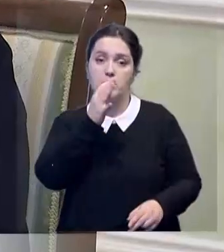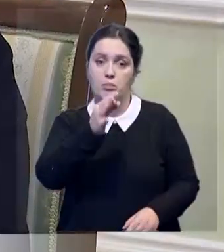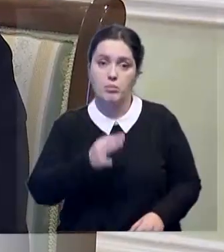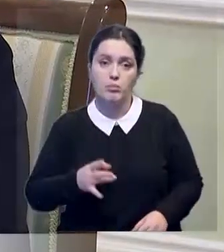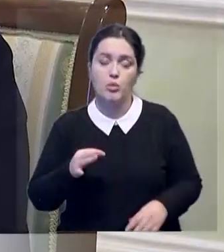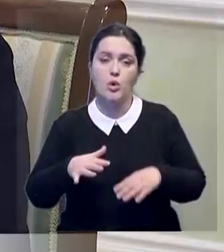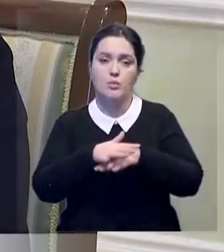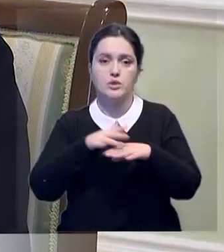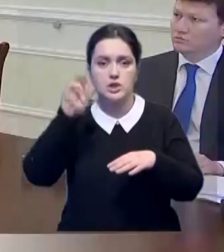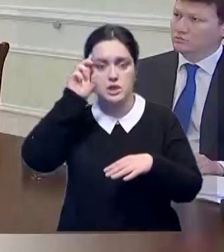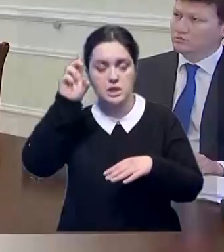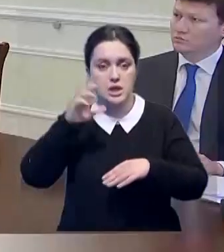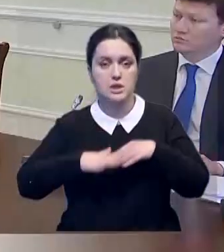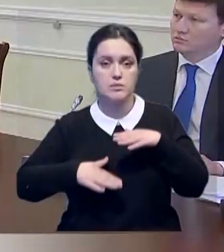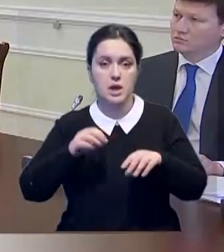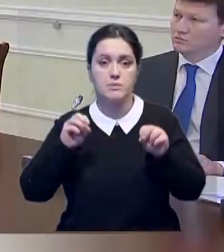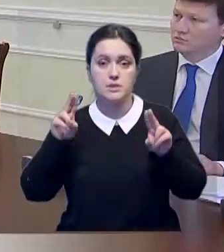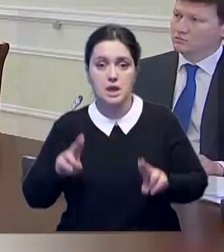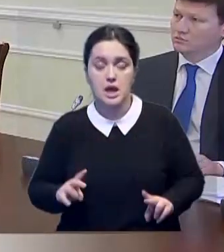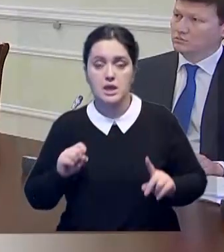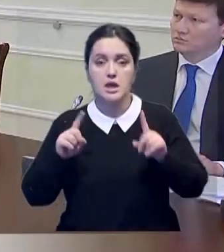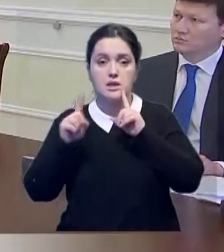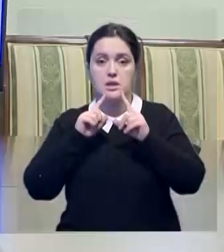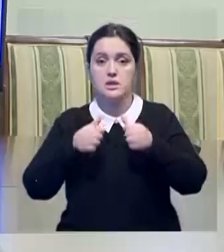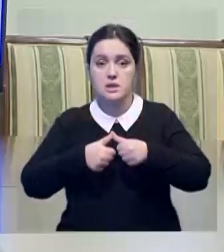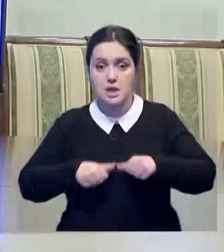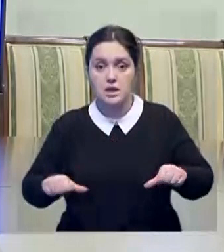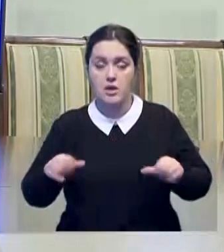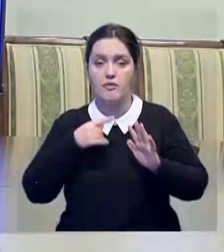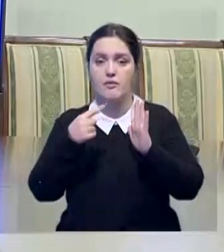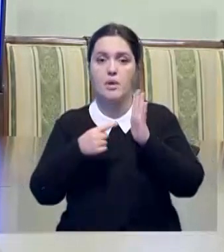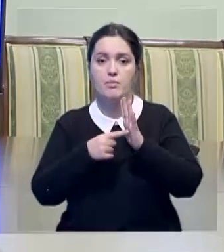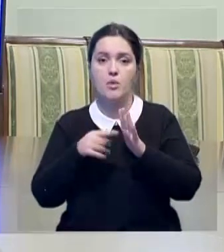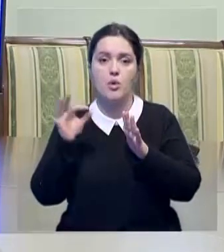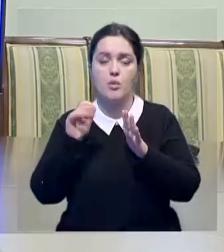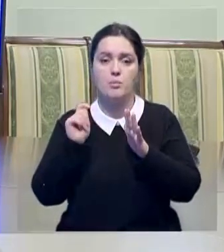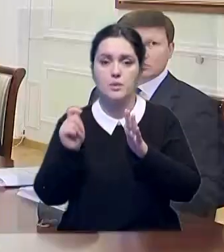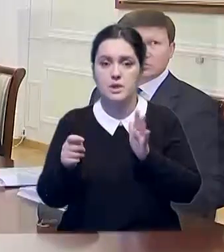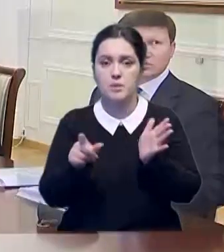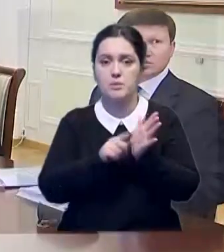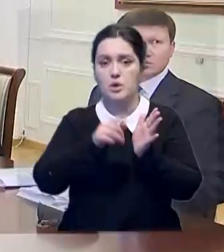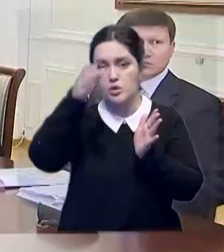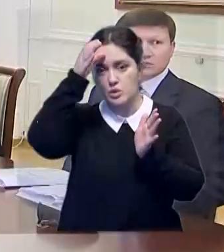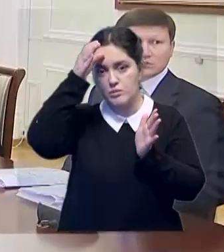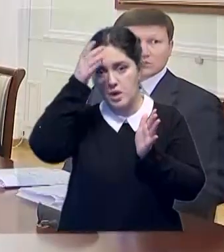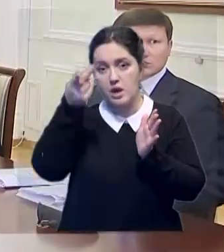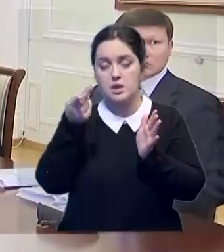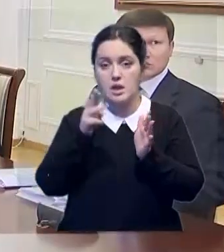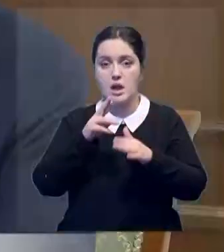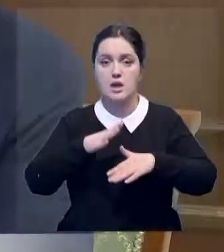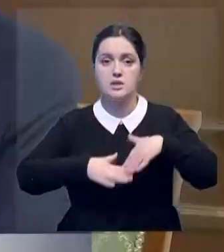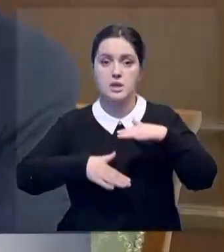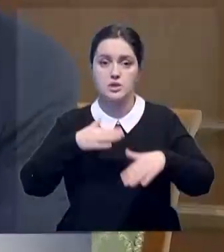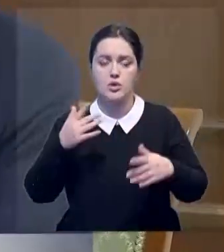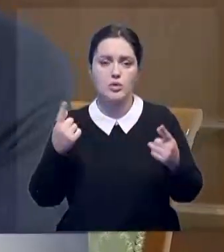оставшиеся 35% по общественно-гуманитарным дисциплинам. На заседании комиссии рассмотрели вопрос по присуждению стипендий